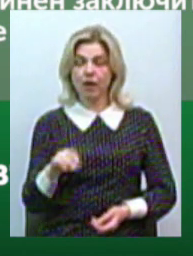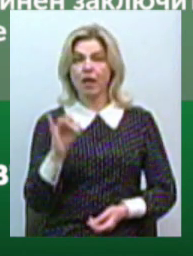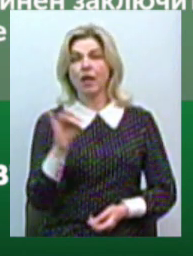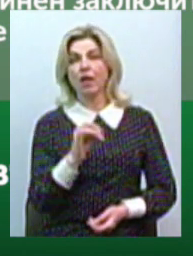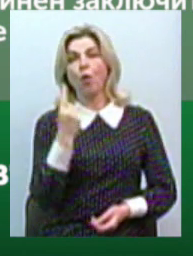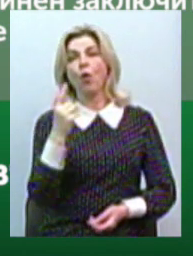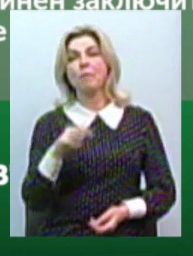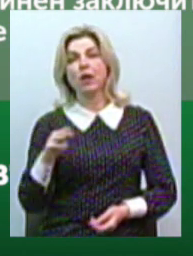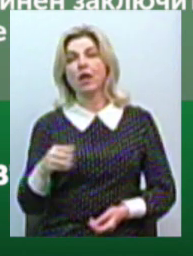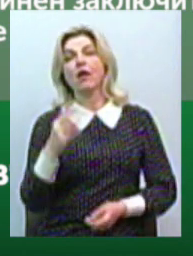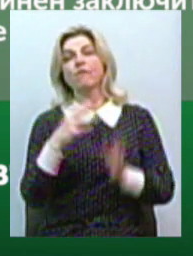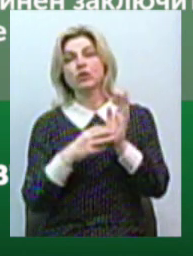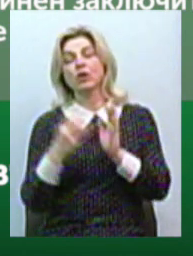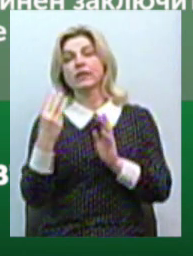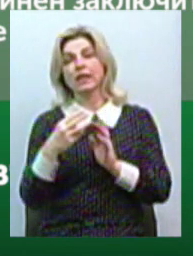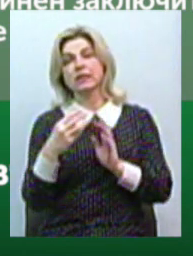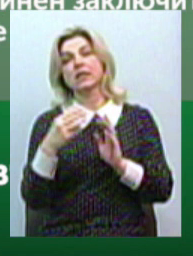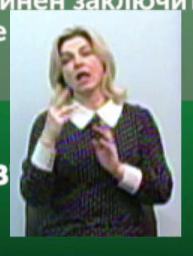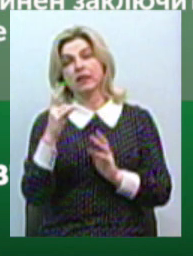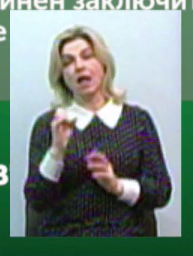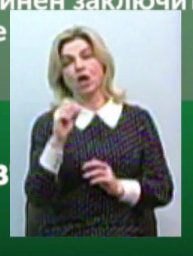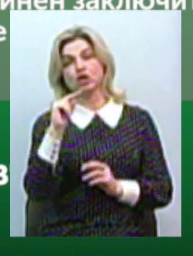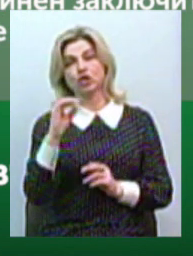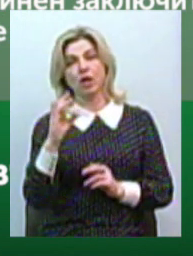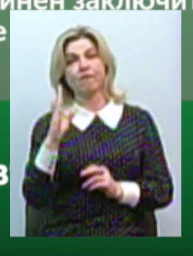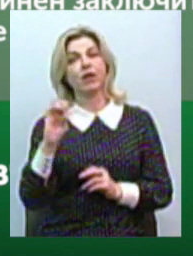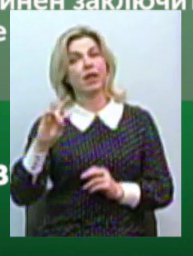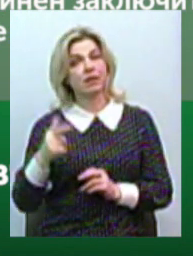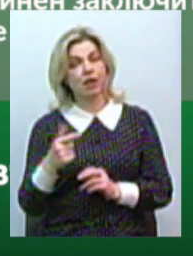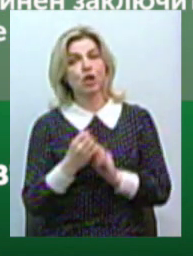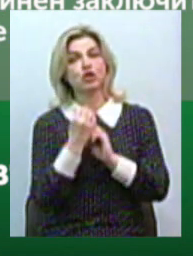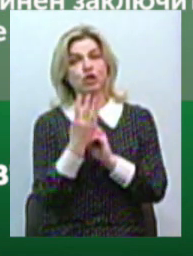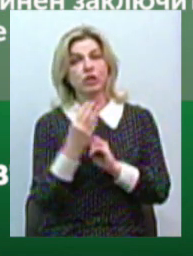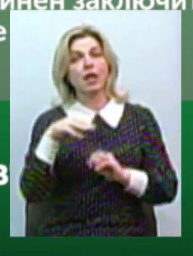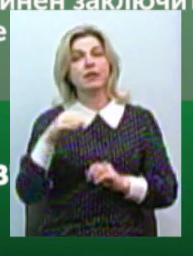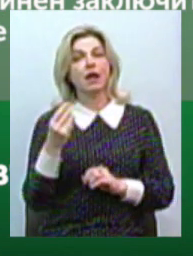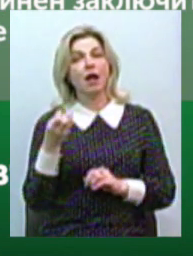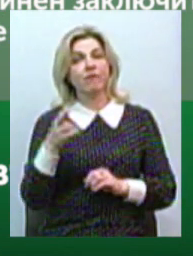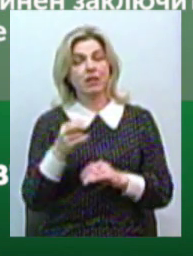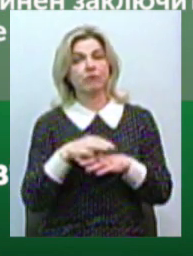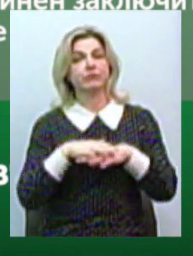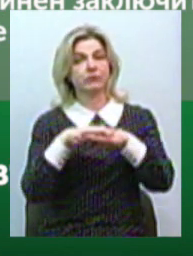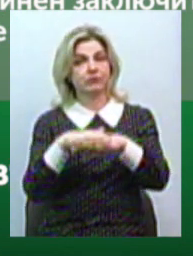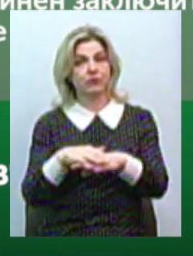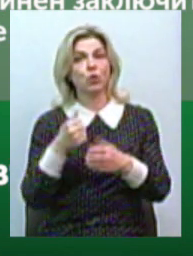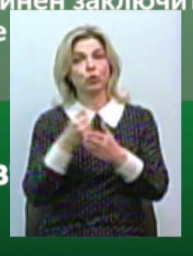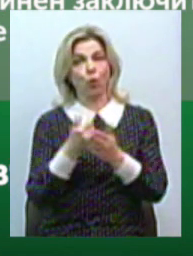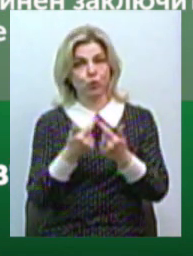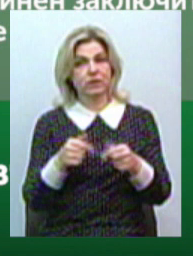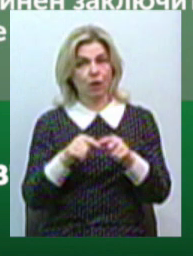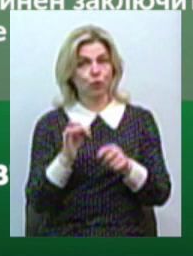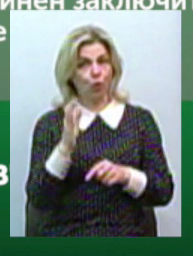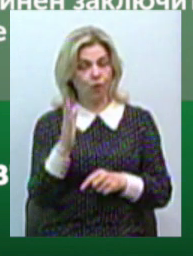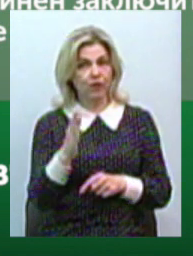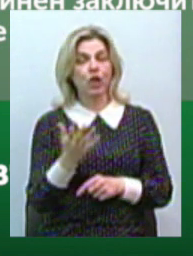тисячі гривень на черві. 14 травня кошти перерахованы до установи. Ще